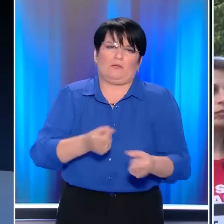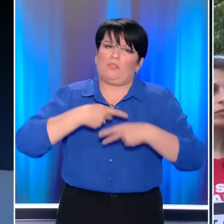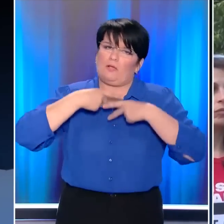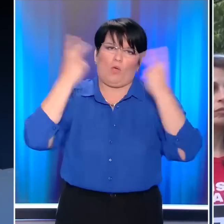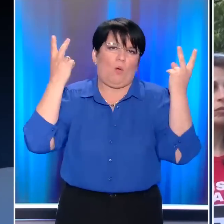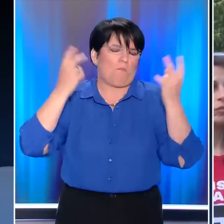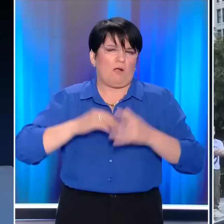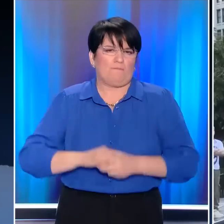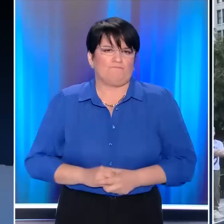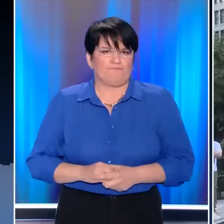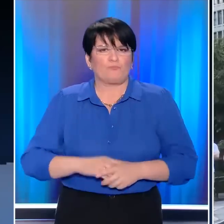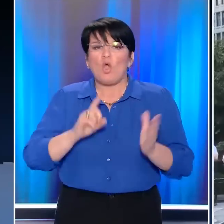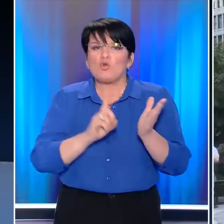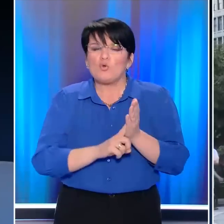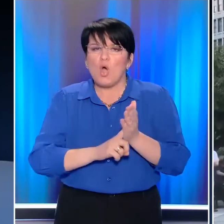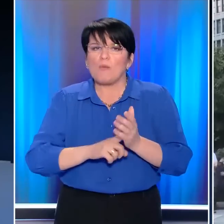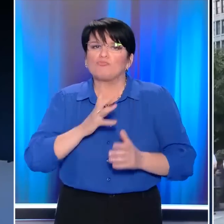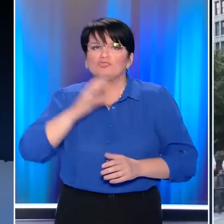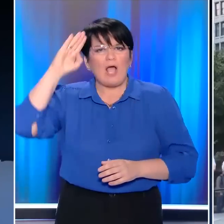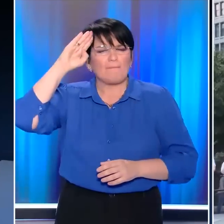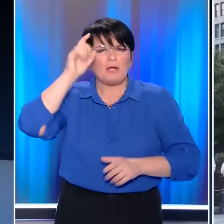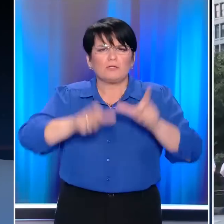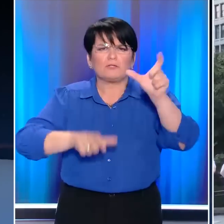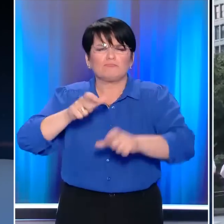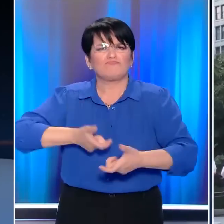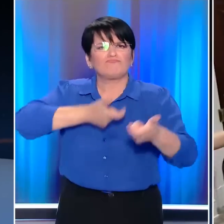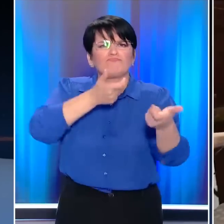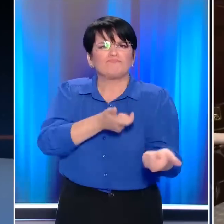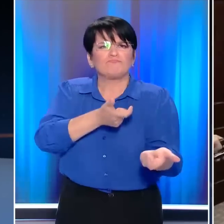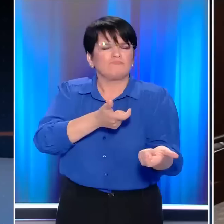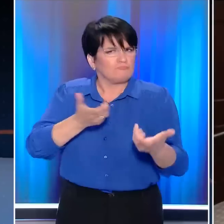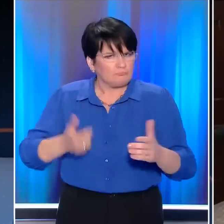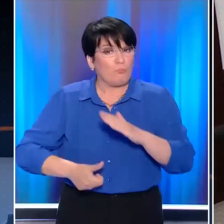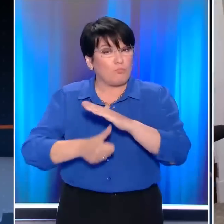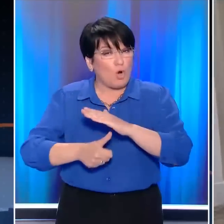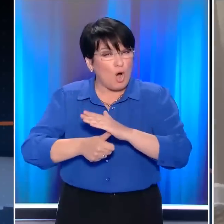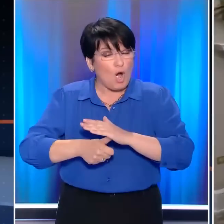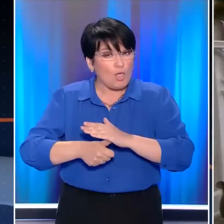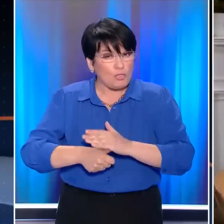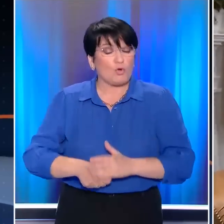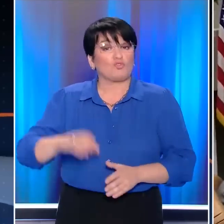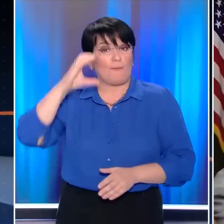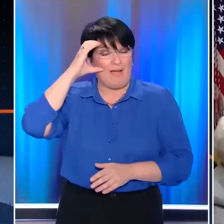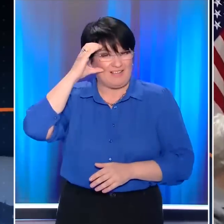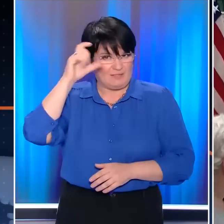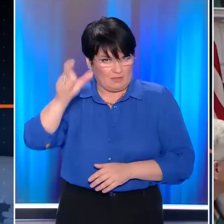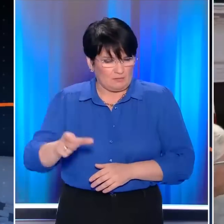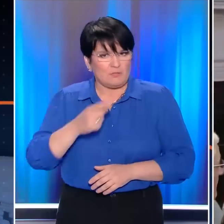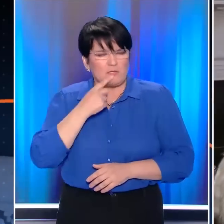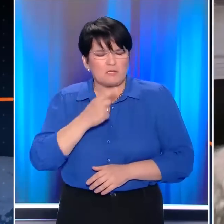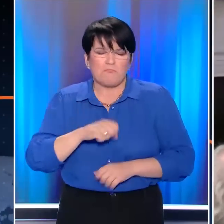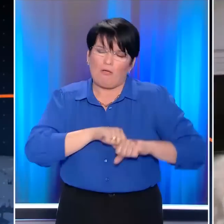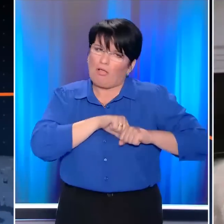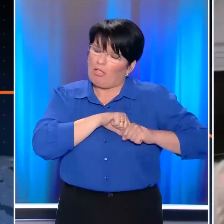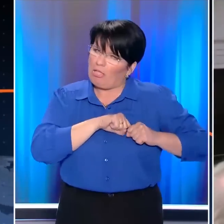νόμος δίνει δικαίωμα στους Αμερικανούς πολίτες να κυκλοφορούν οπλισμένοι. Ο πρόεδρος των ΗΠΑ, Τζο Μπάιντεν, δήλωσε ότι είναι